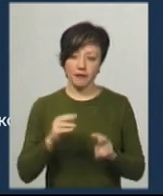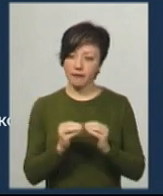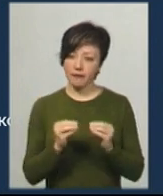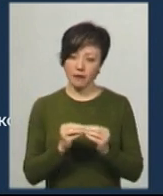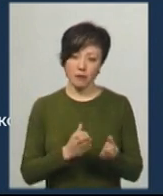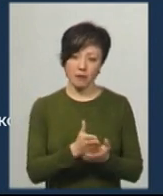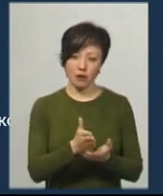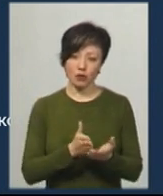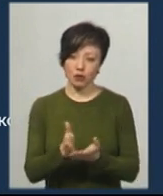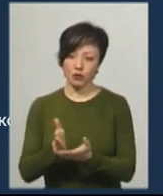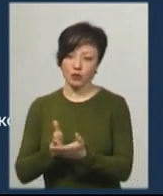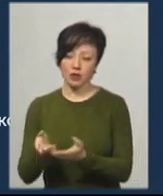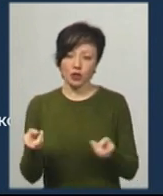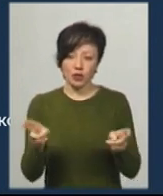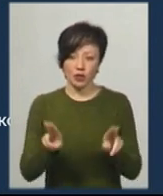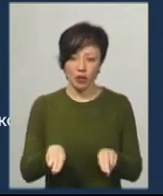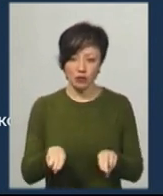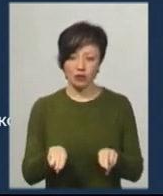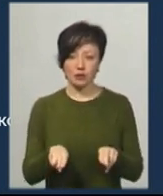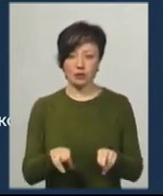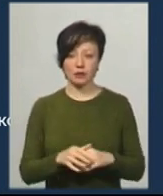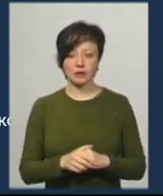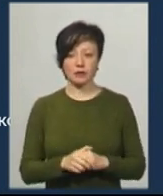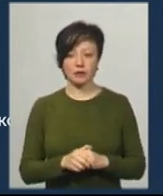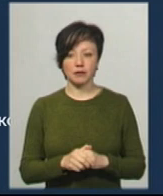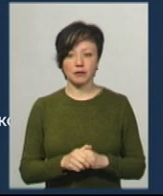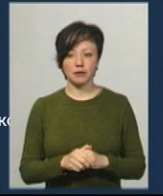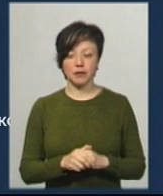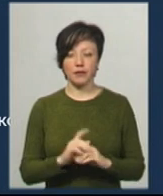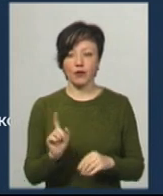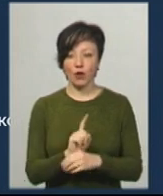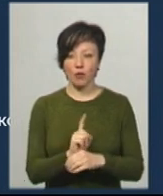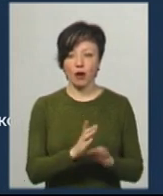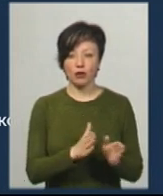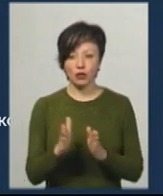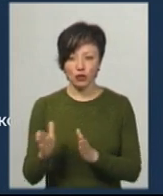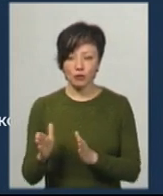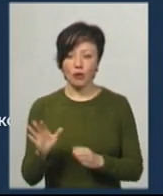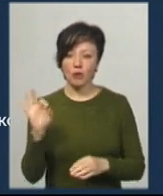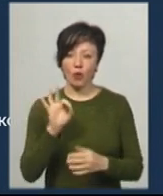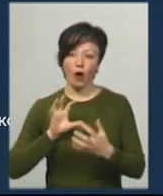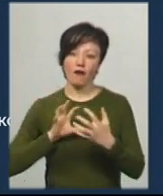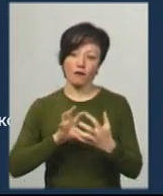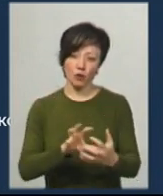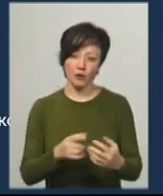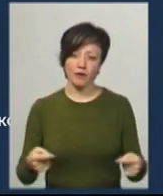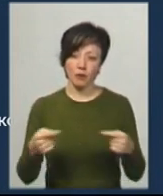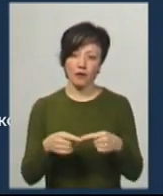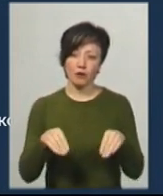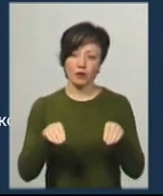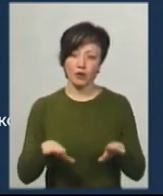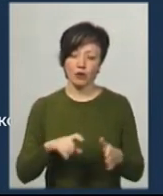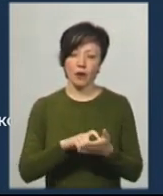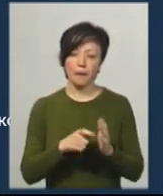залишаються. В принципі працюють в нормальному режимі. Що стосується автобусів, то відповідно до постанови